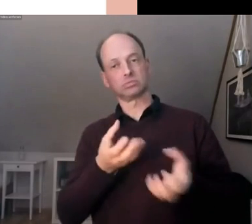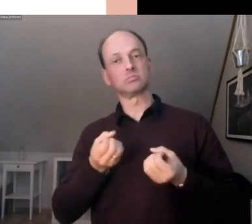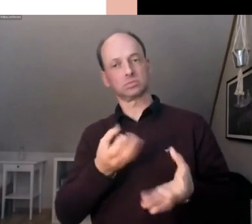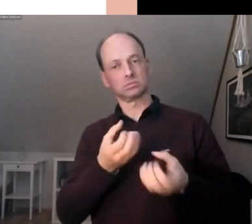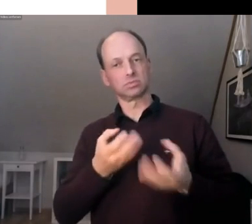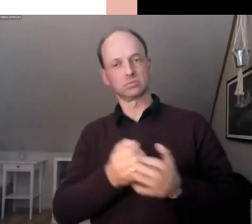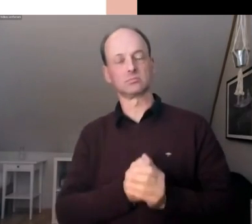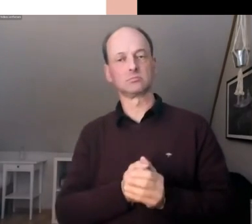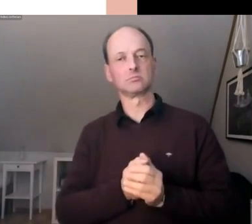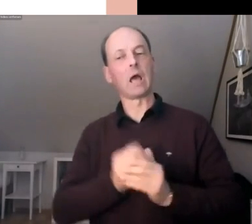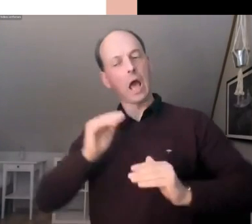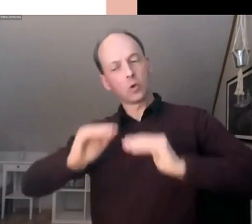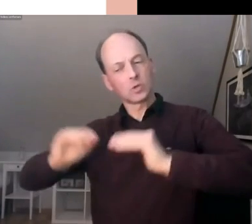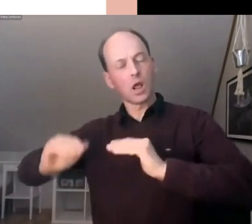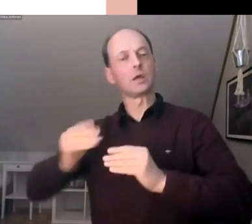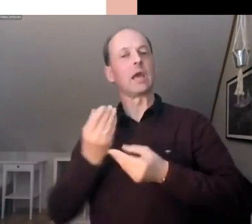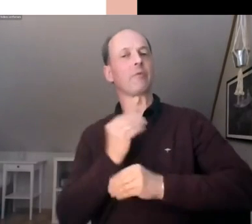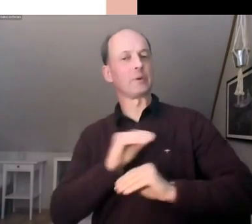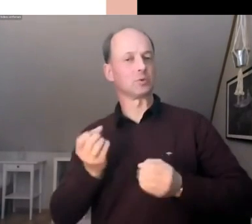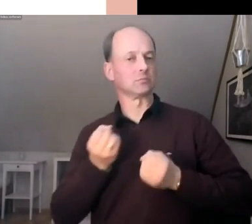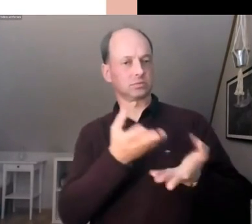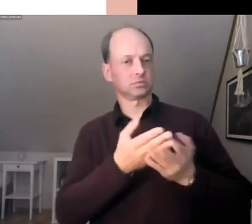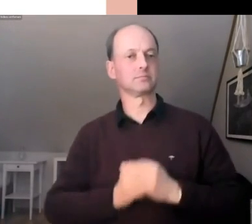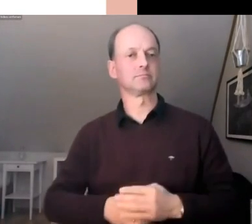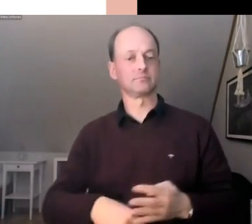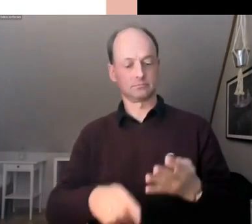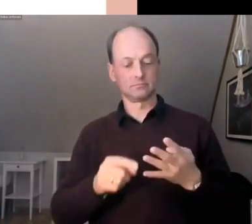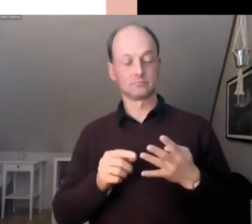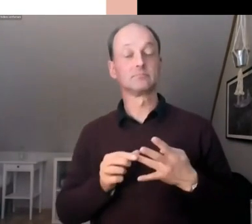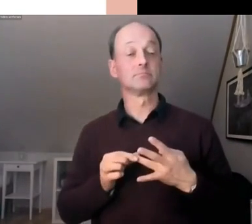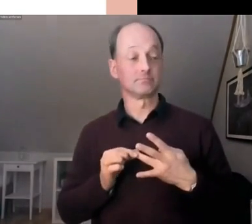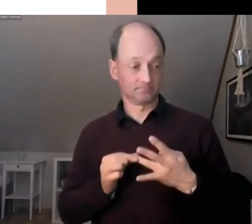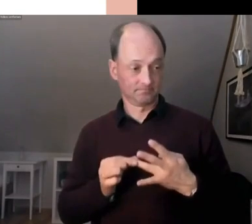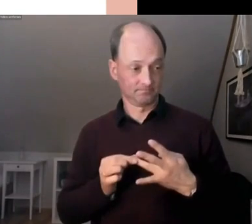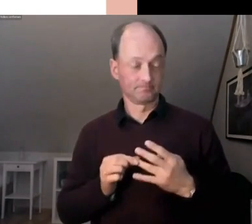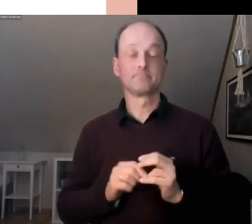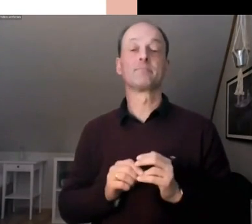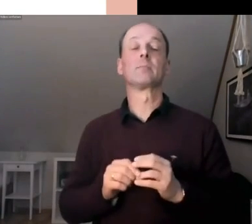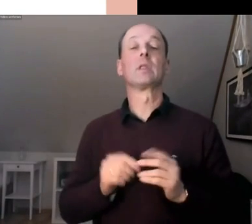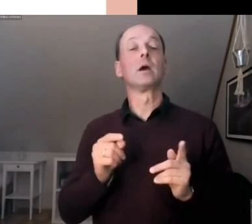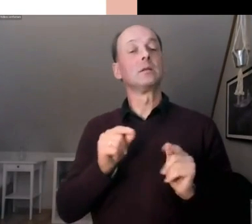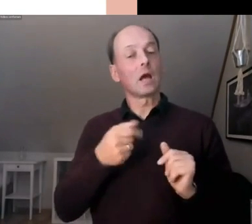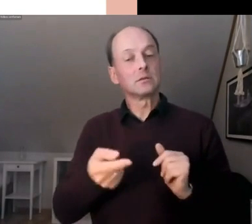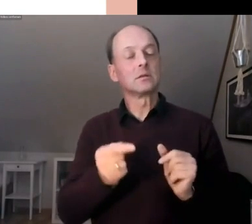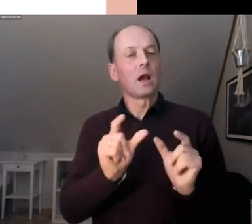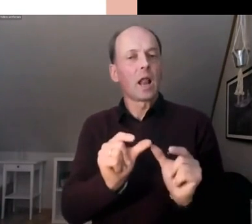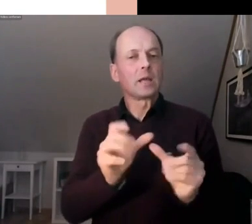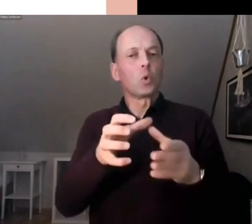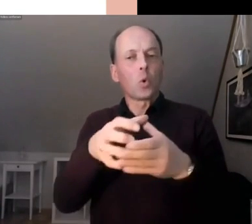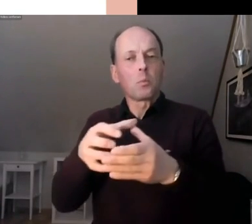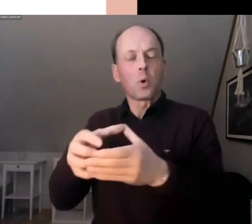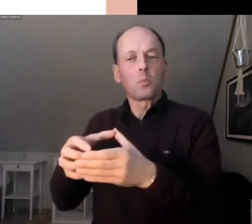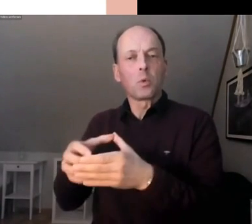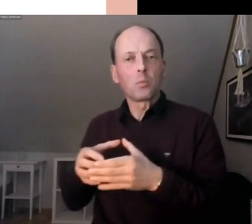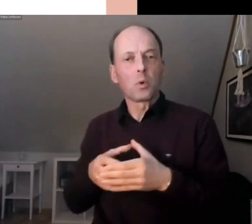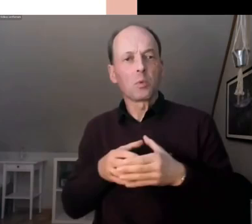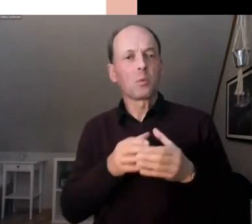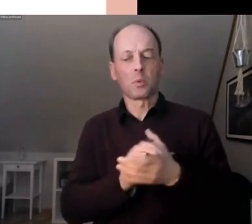wissenschaftlichen Informationen. Der dritte Punkt, es wird dann in kleinen Gruppen über Maßnahmen und